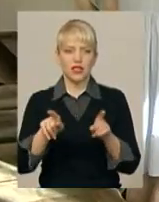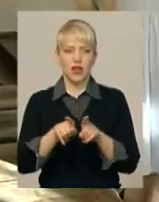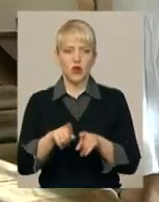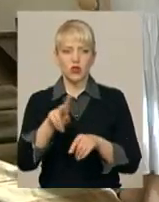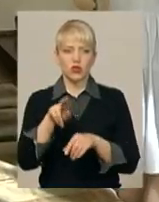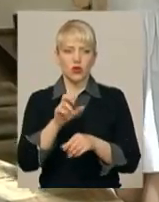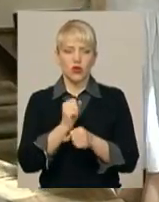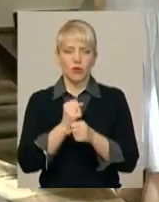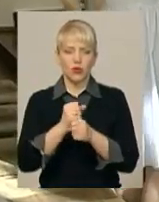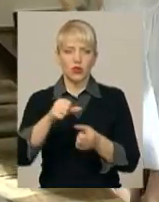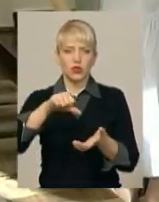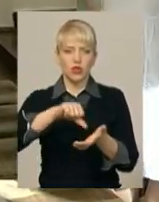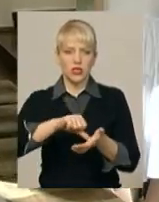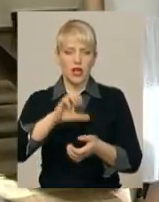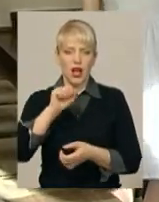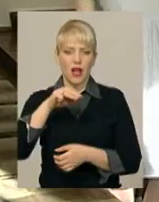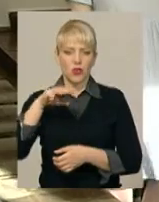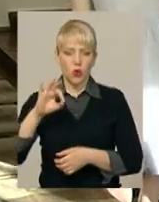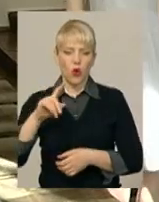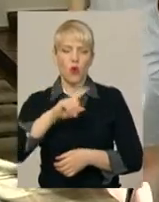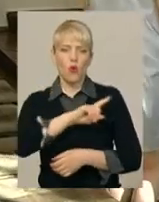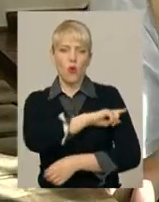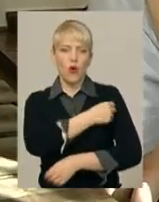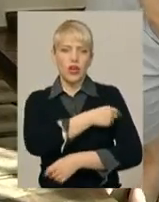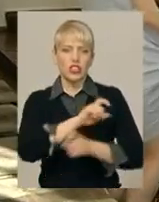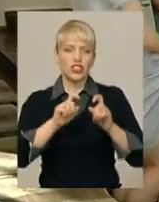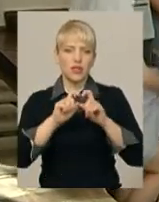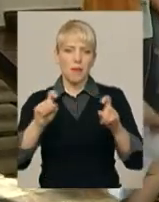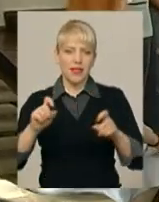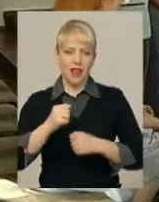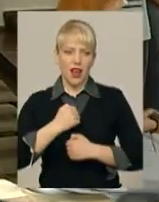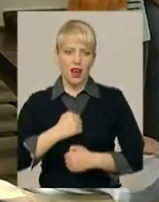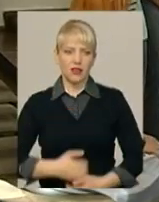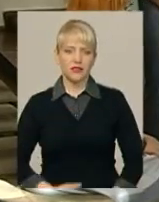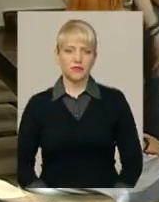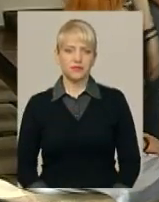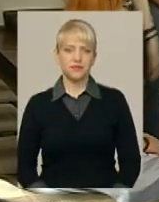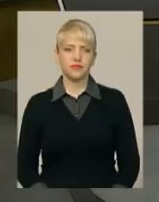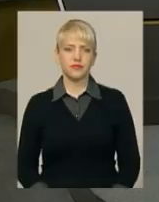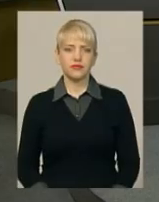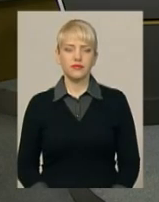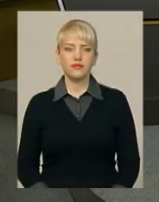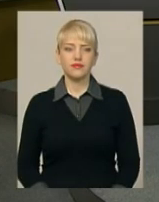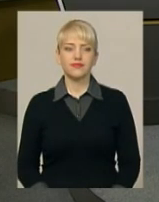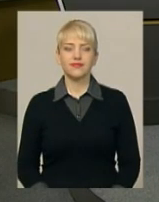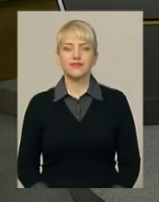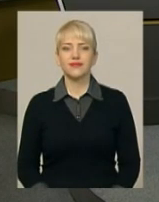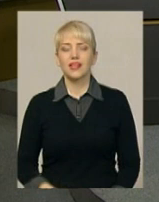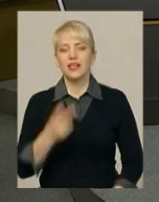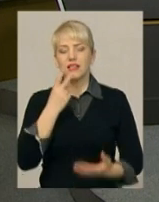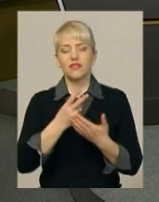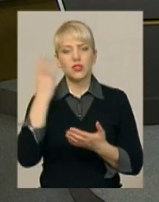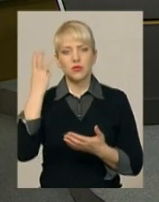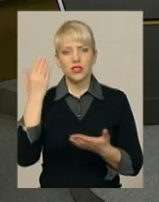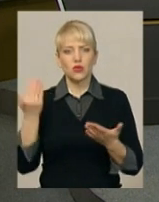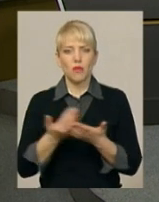учасниками АТО у шпиталях. Тетяна Ворожцова, Віктор Кривий, Володимир Паламар. Новини Поділля. Центр. Ви дивитесь